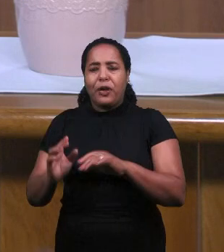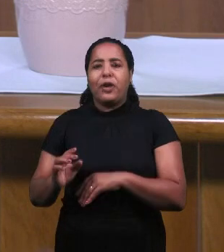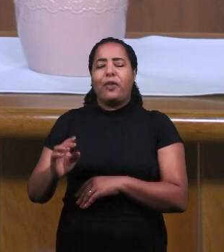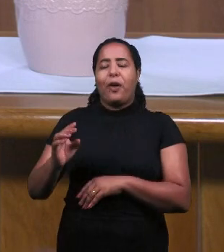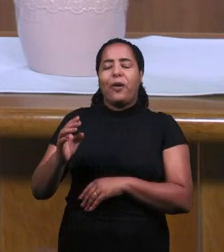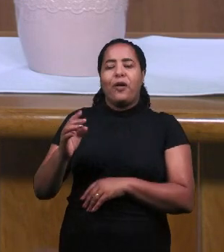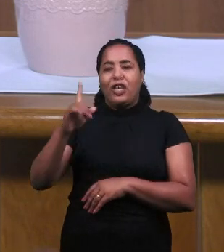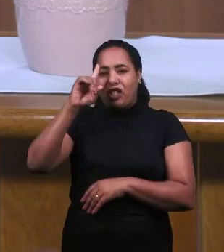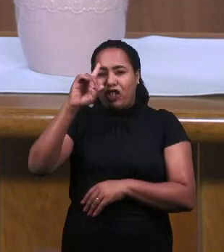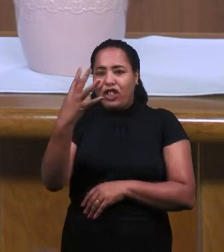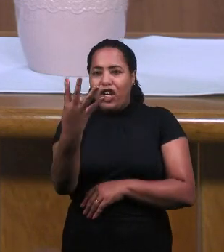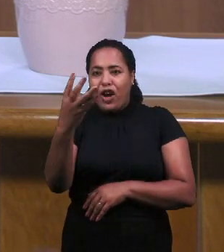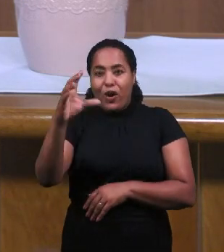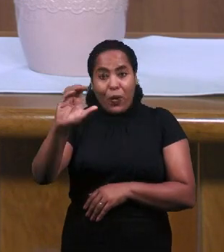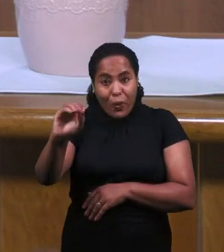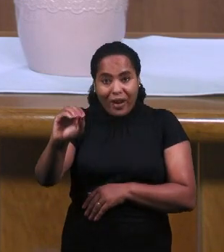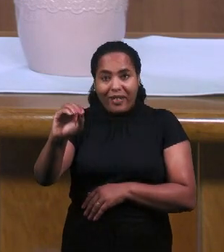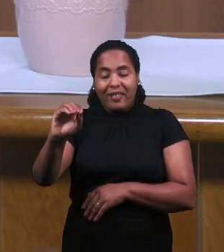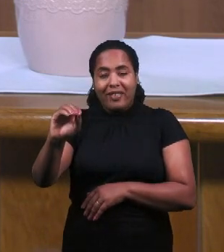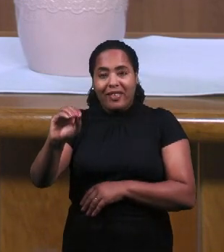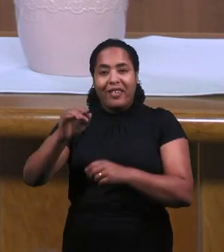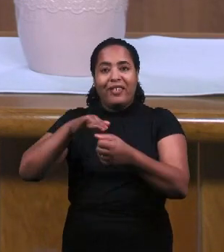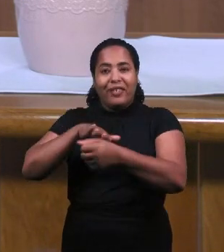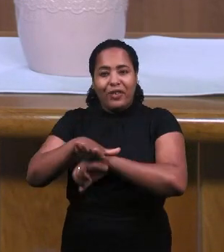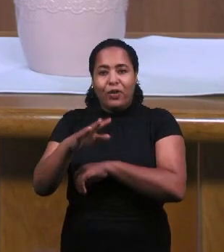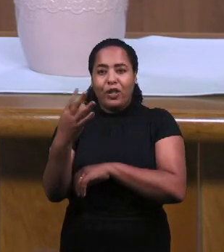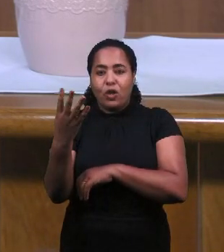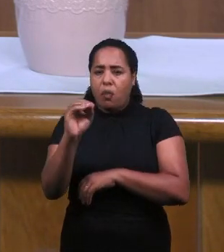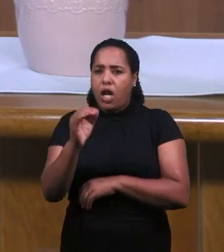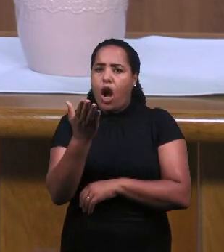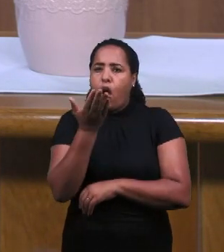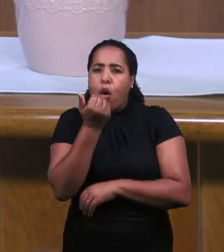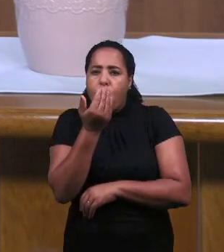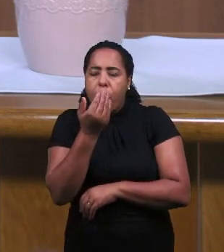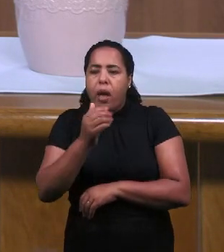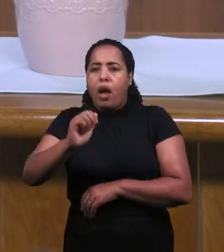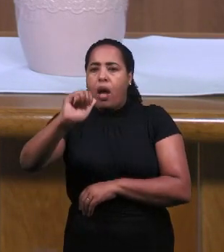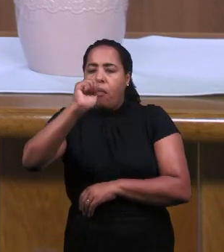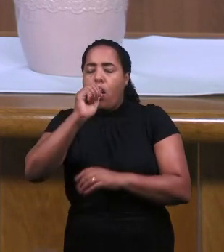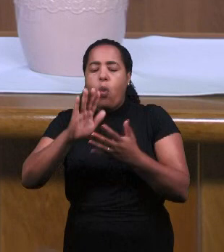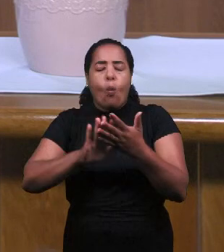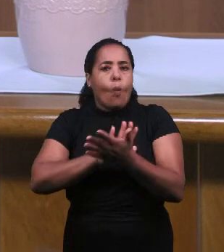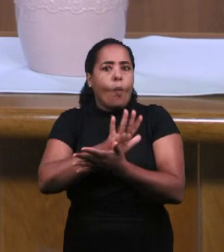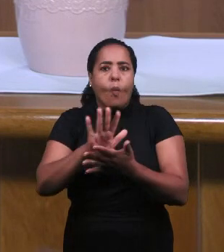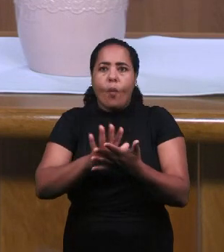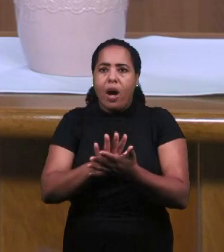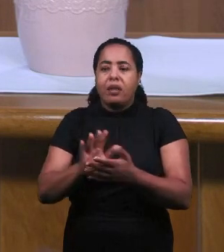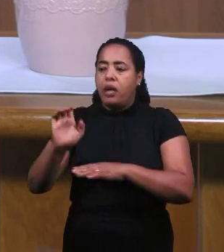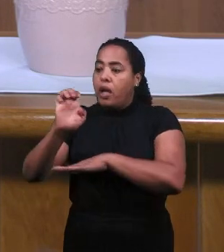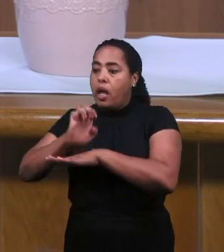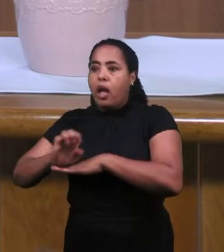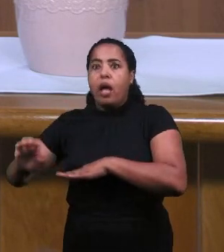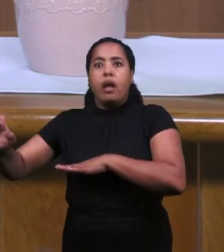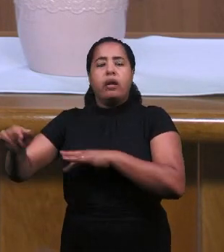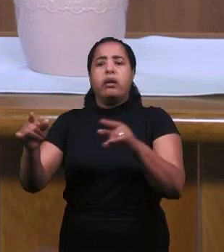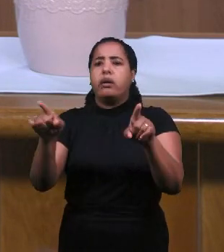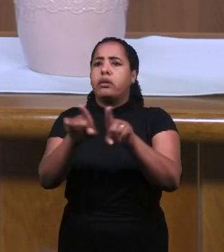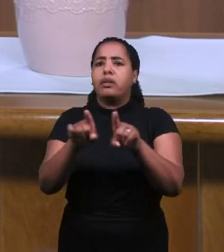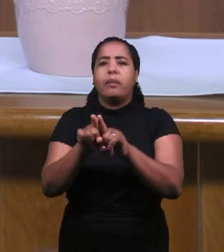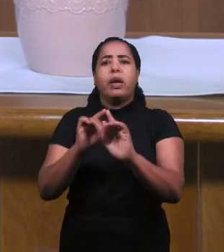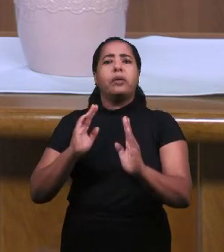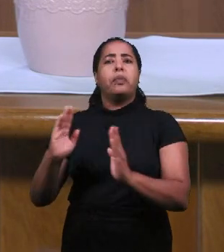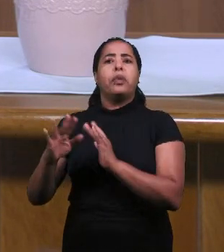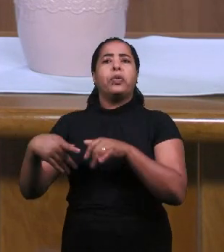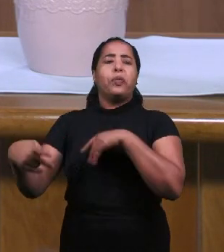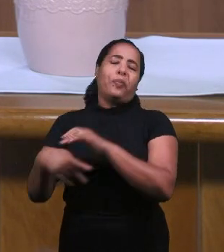Небесные Небесную Скинью Небесный Ковчег Он Тоже Провел Там 40 дней 40 ночей Не Ел